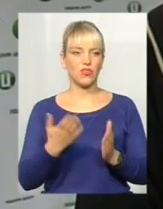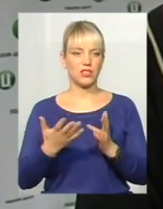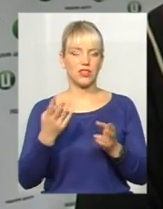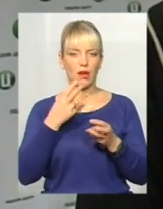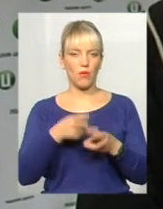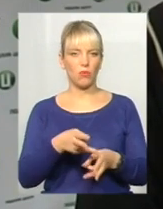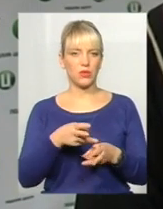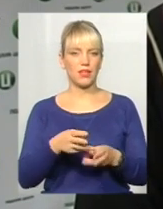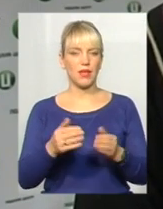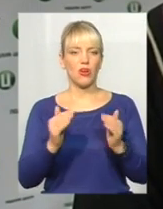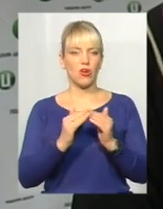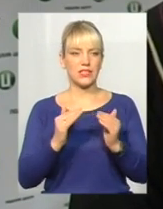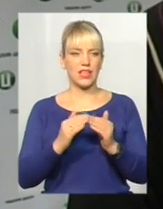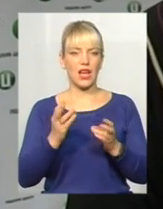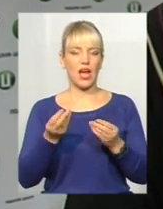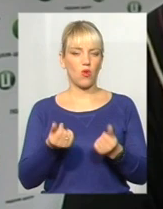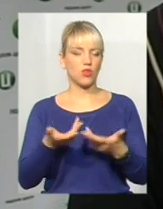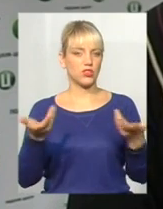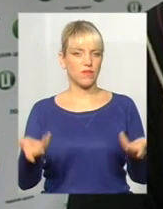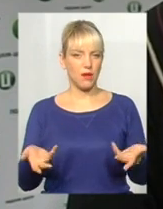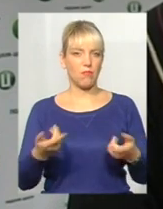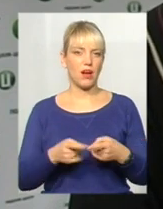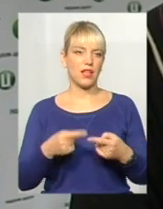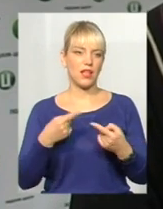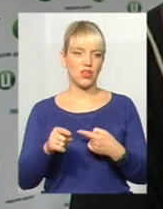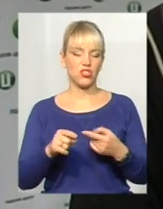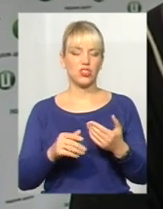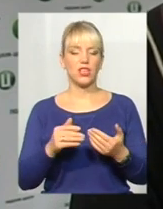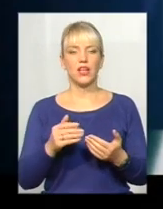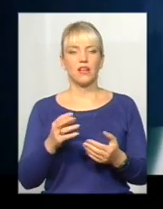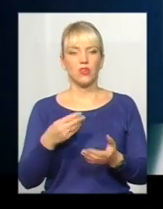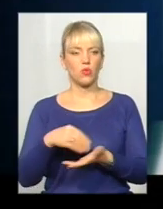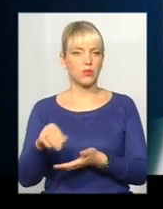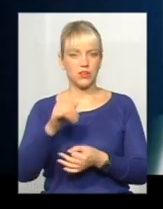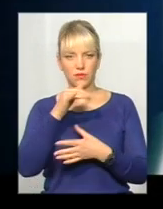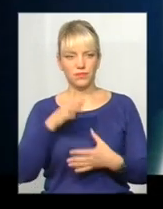оселю, а коштів на інші види палива не вистачає.